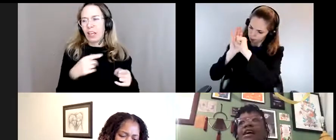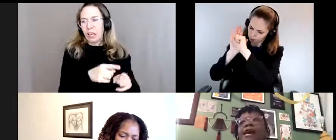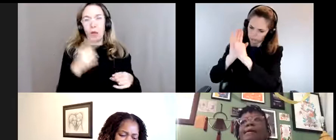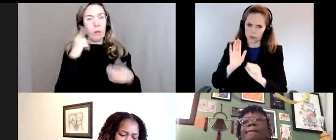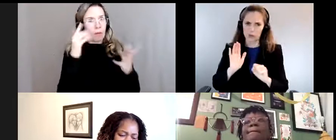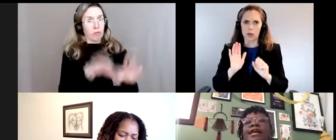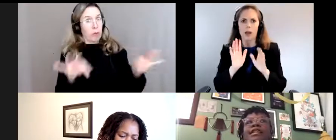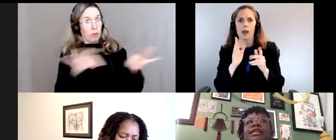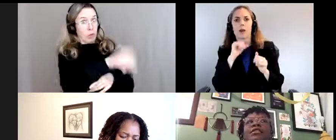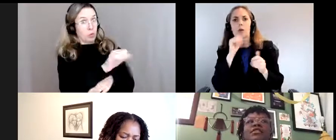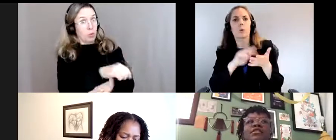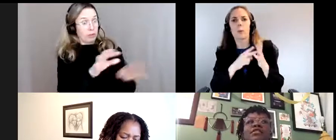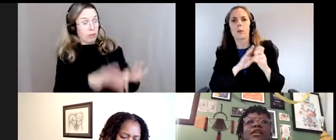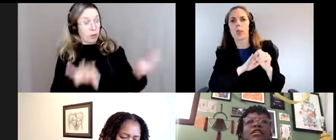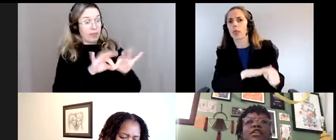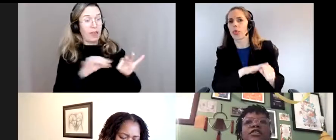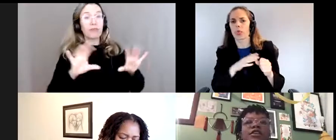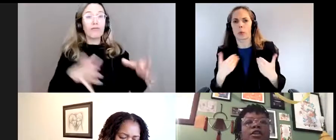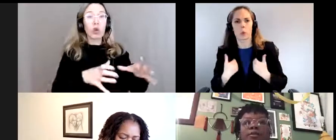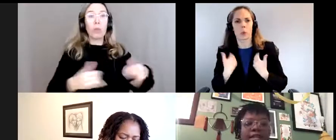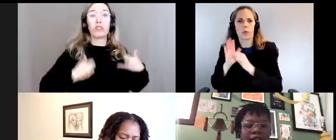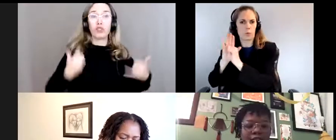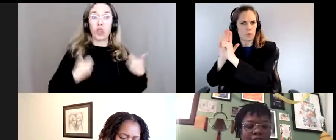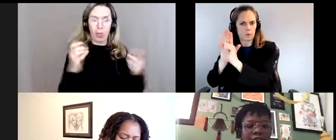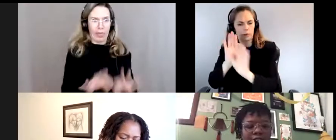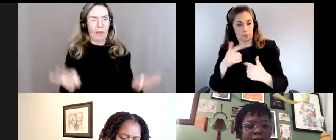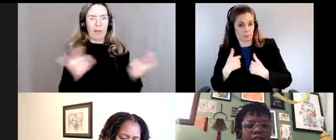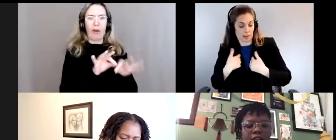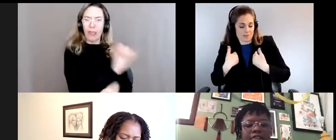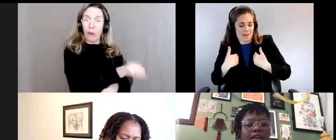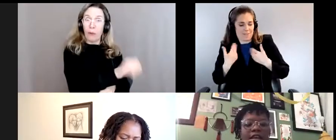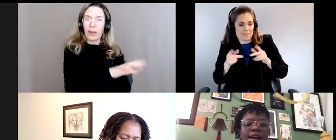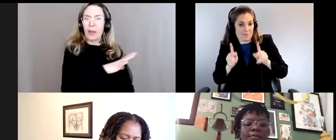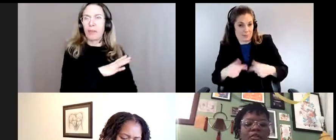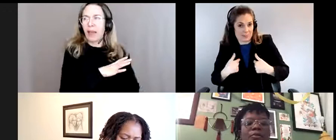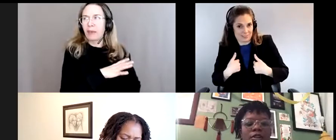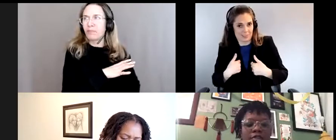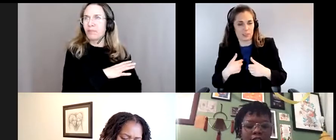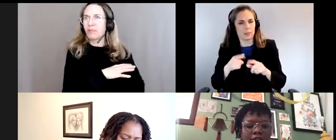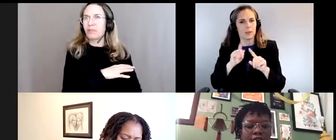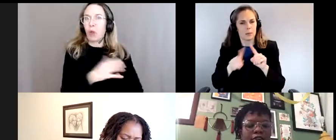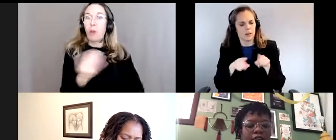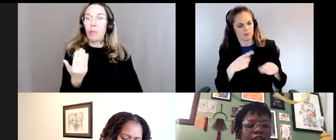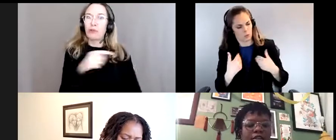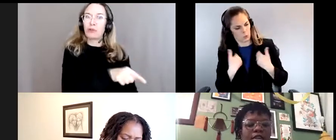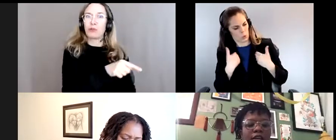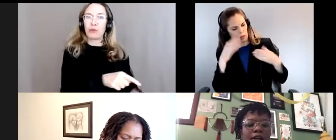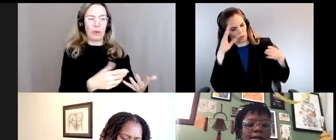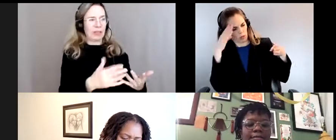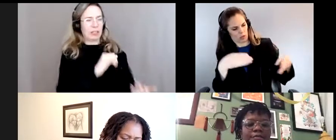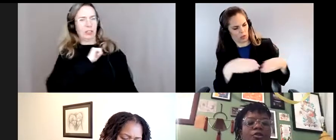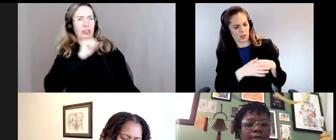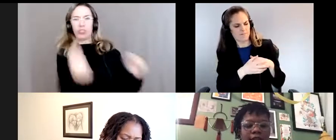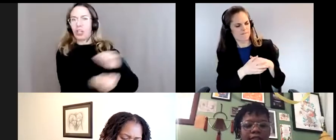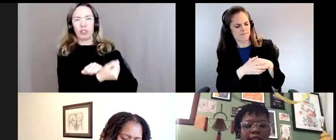importants, je pense qu'ils le sont particuliers, je pense qu sont très importants et je pense qu'on a certainement besoin d'avoir un grand changement